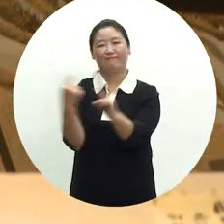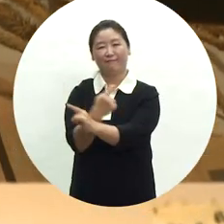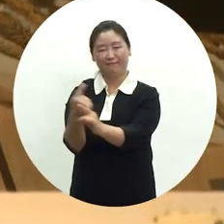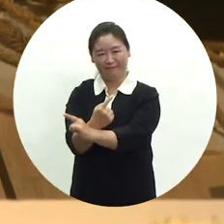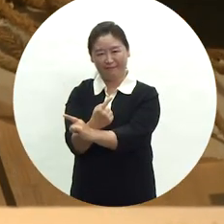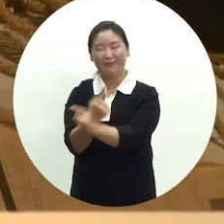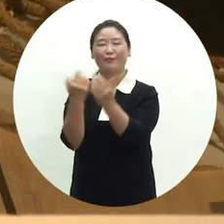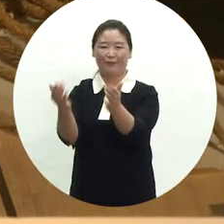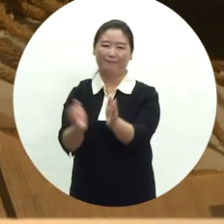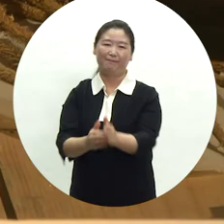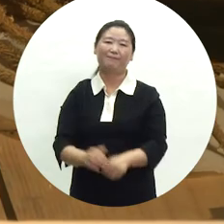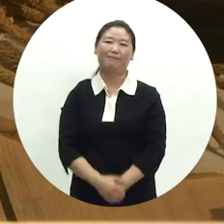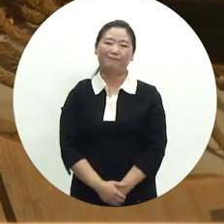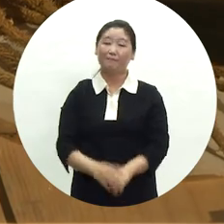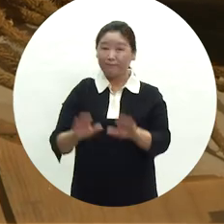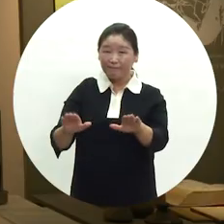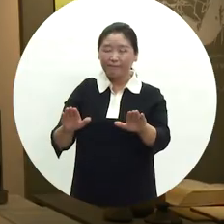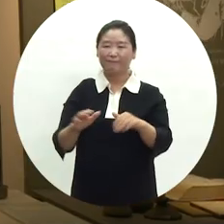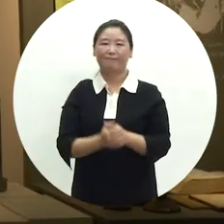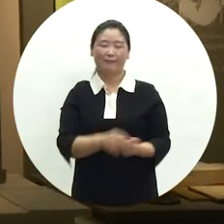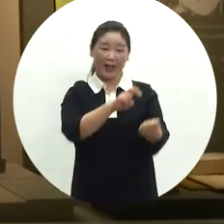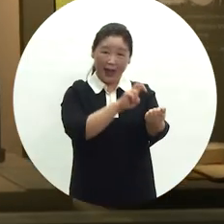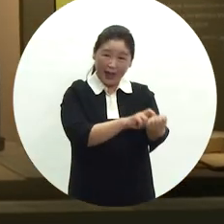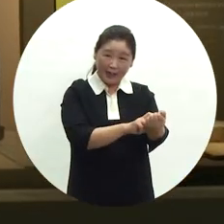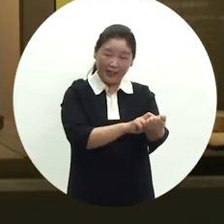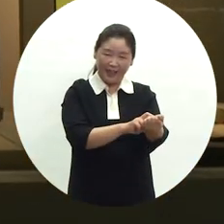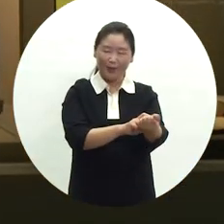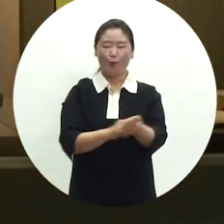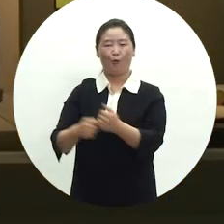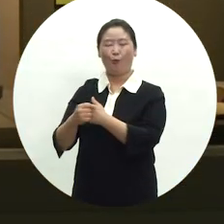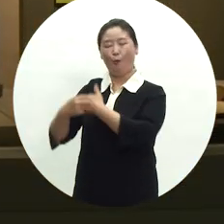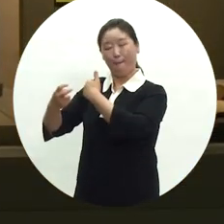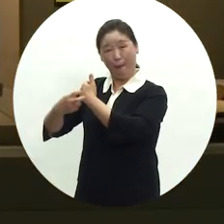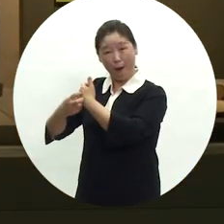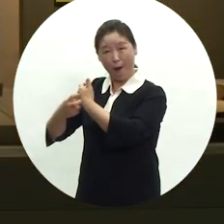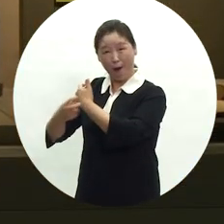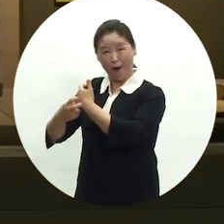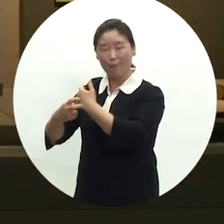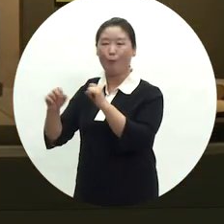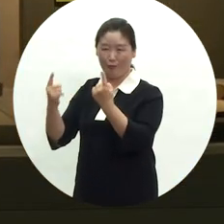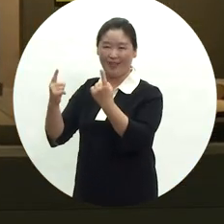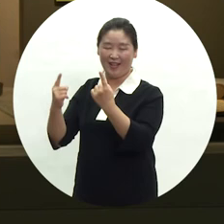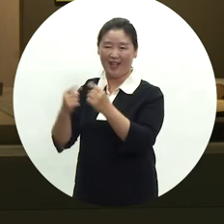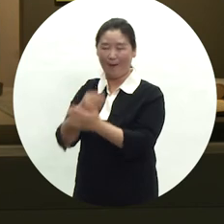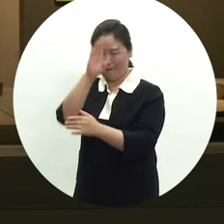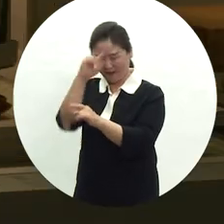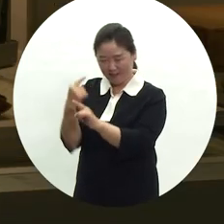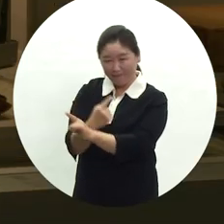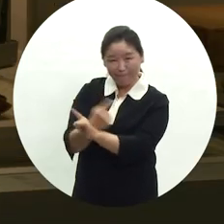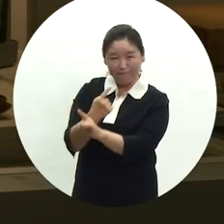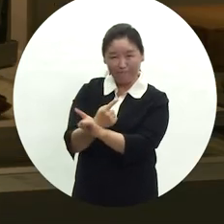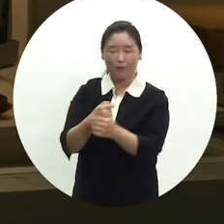치료하였습니다. 오늘날에는 한의학과 더불어 서양 의료기술인 양의학으로 병을 치료하는데